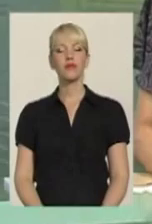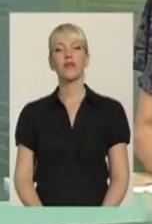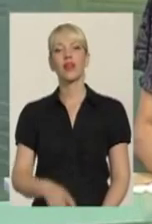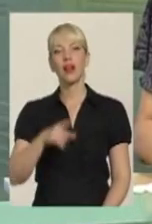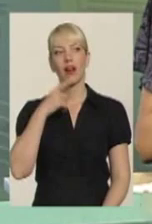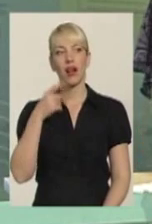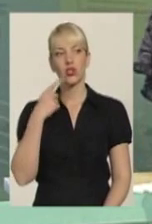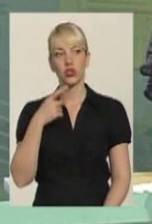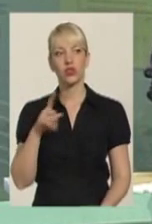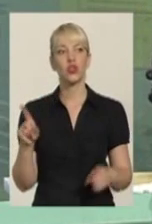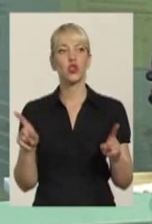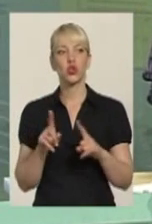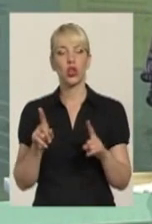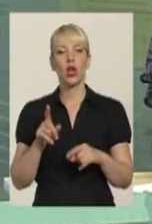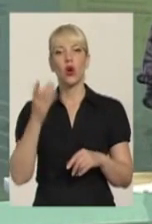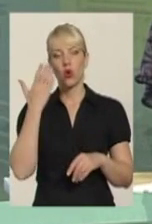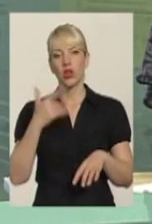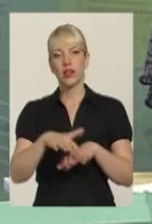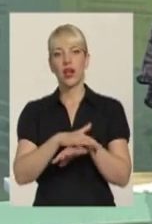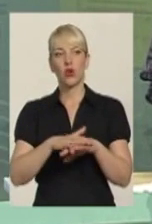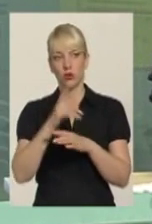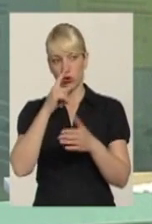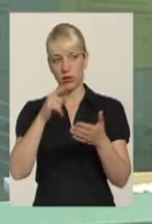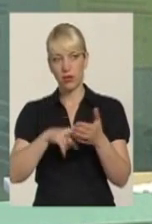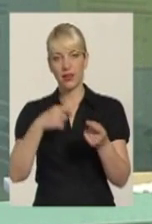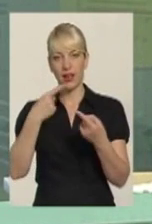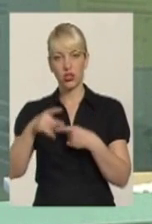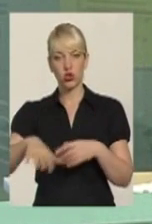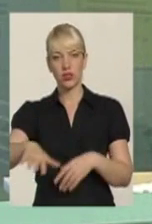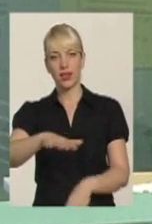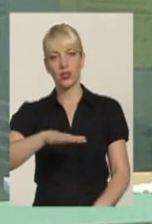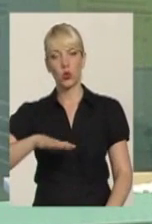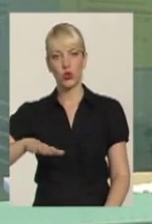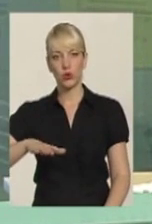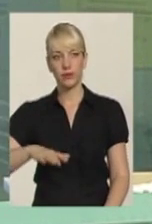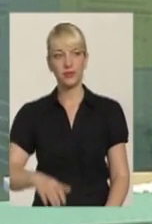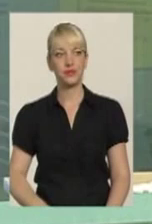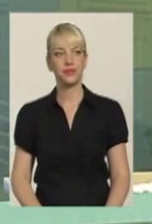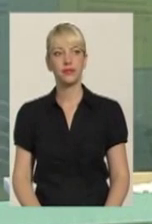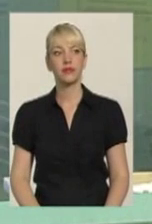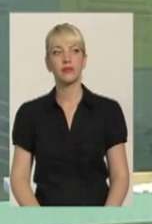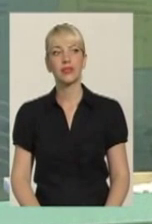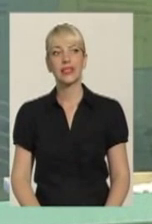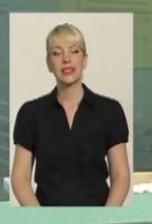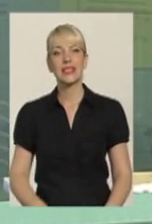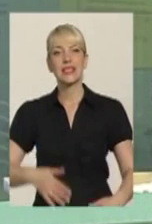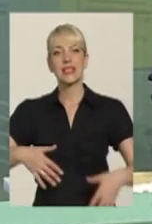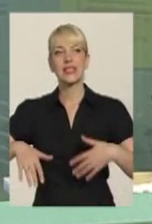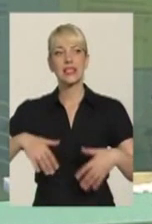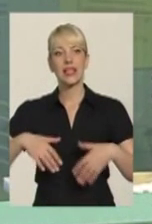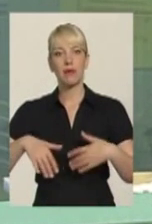що коли народ потрапляє на іншу територію, слабкий